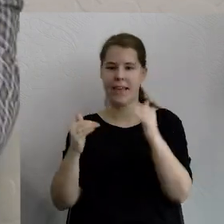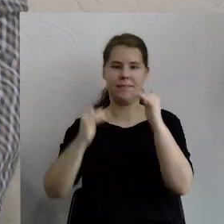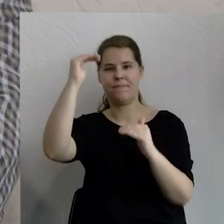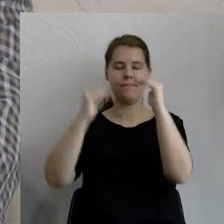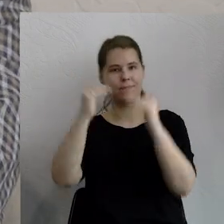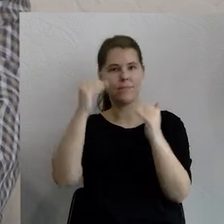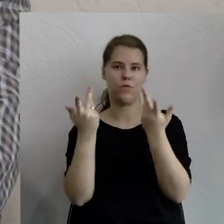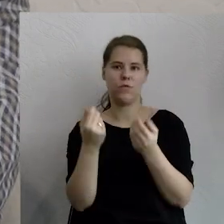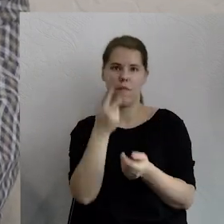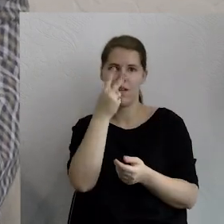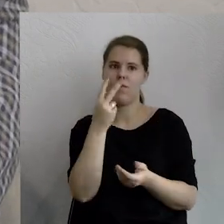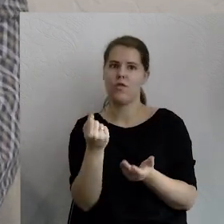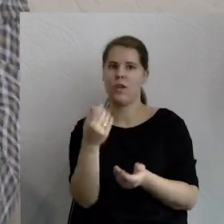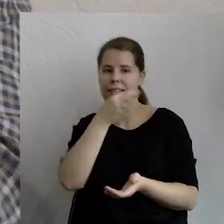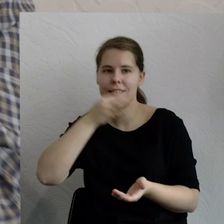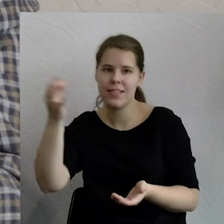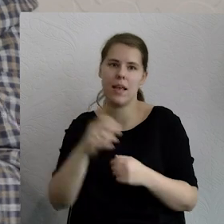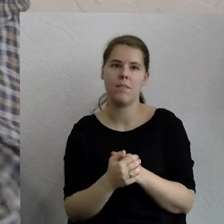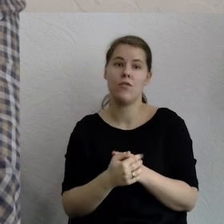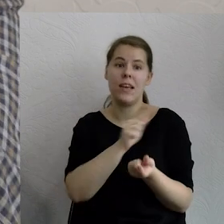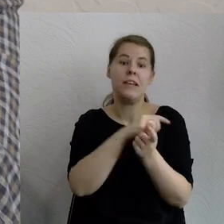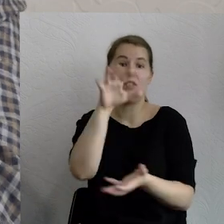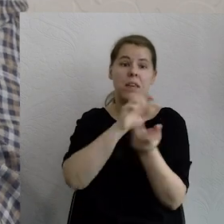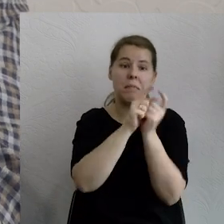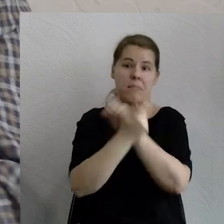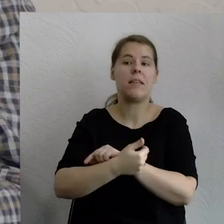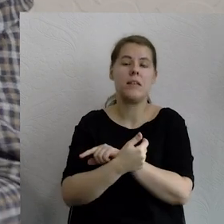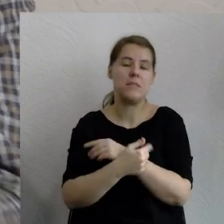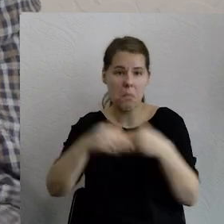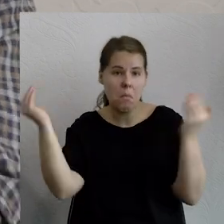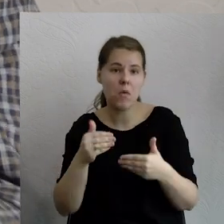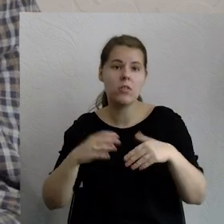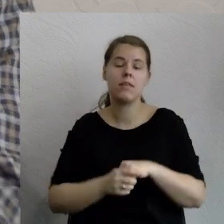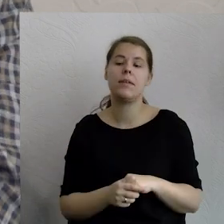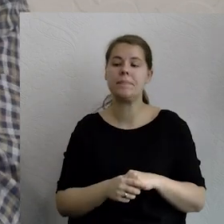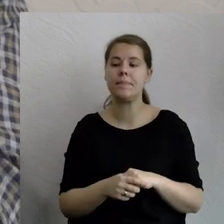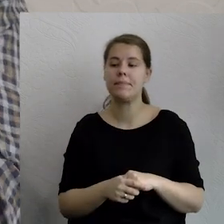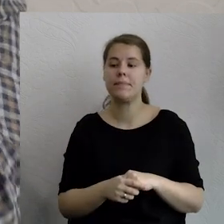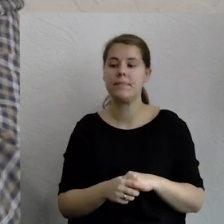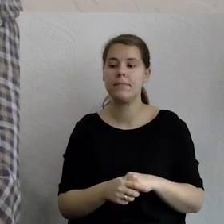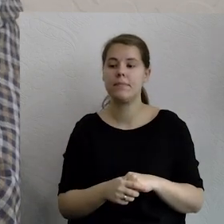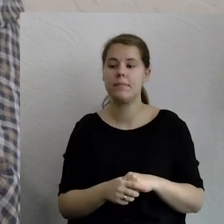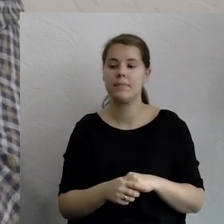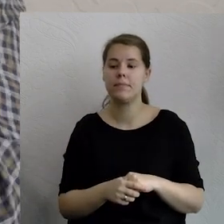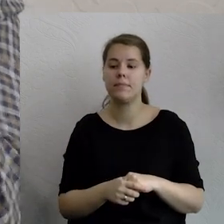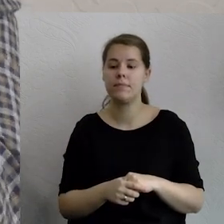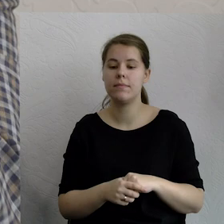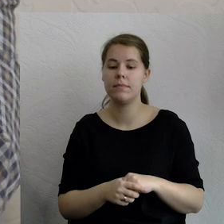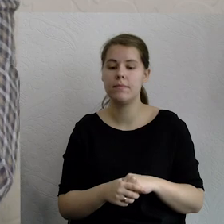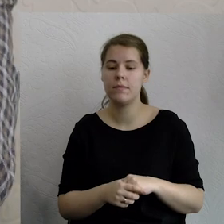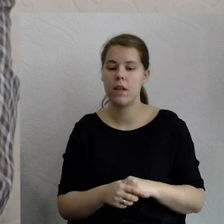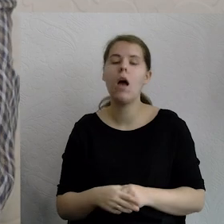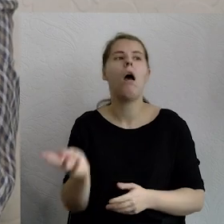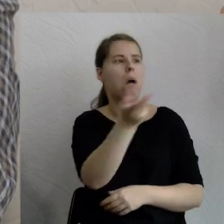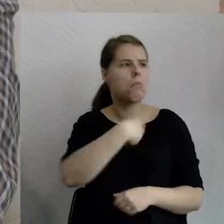wszystko do myślenia. I teraz jak myślę o tym, bo tutaj jesteśmy zgodni, że musi się zmienić